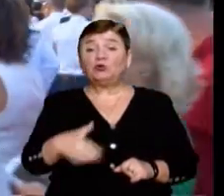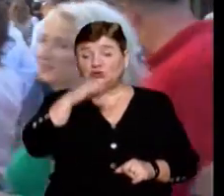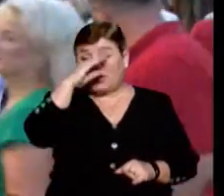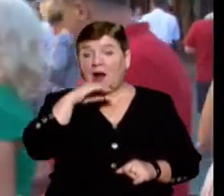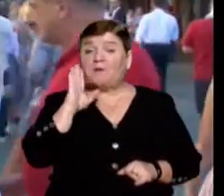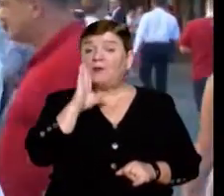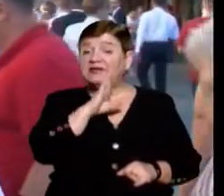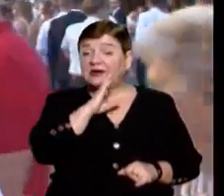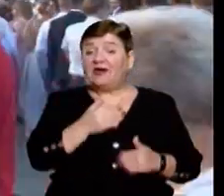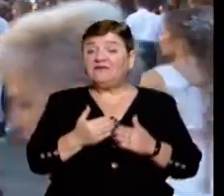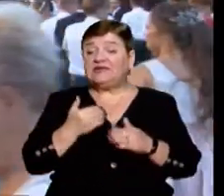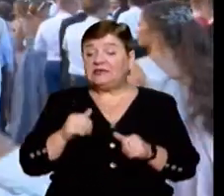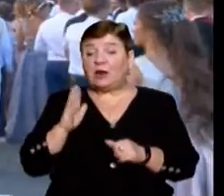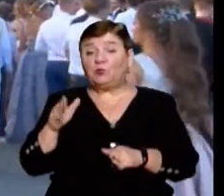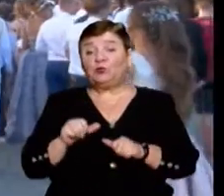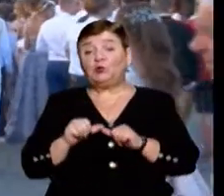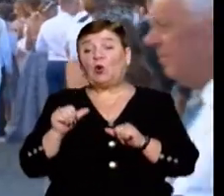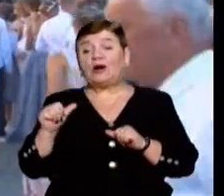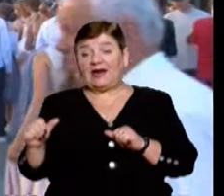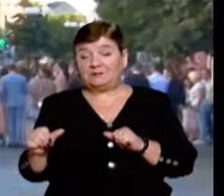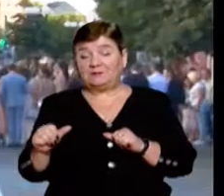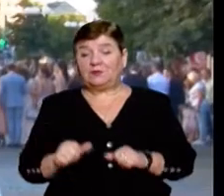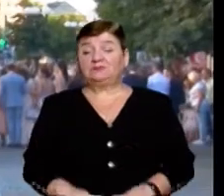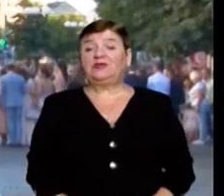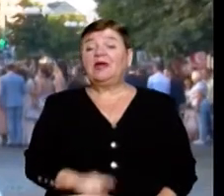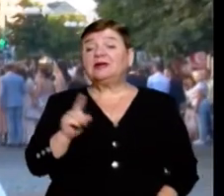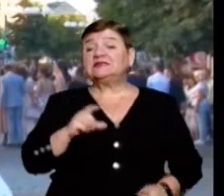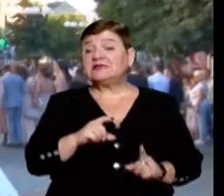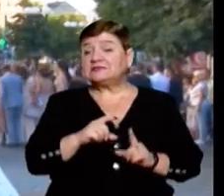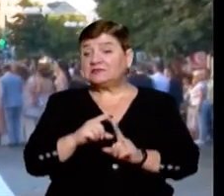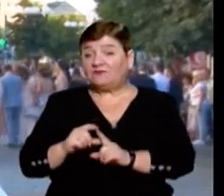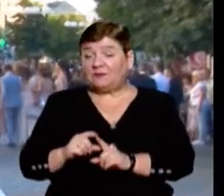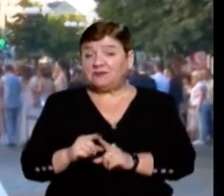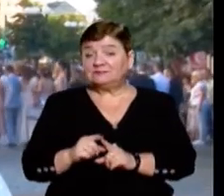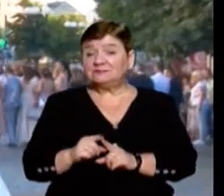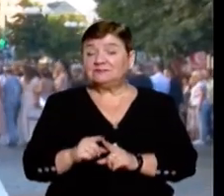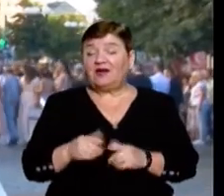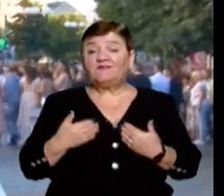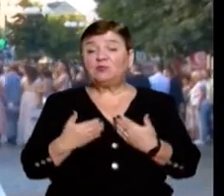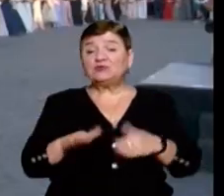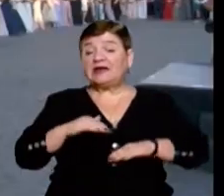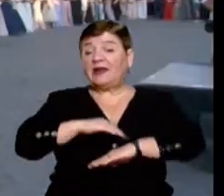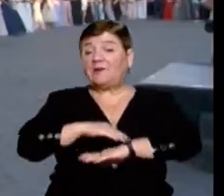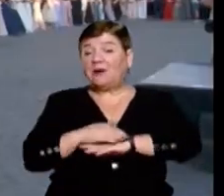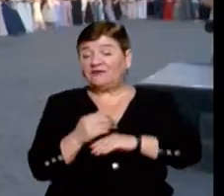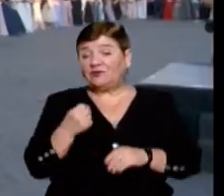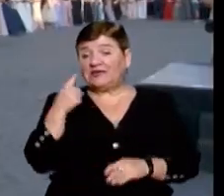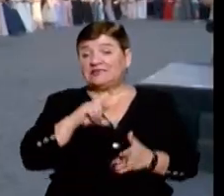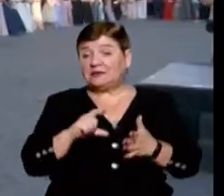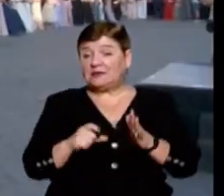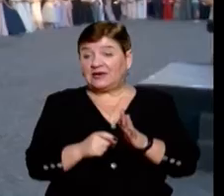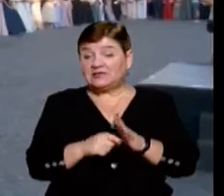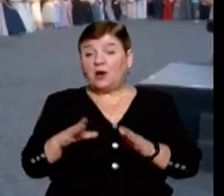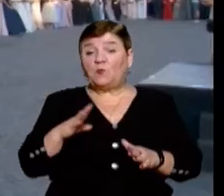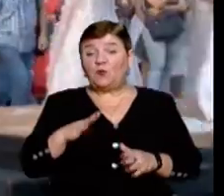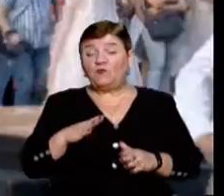дітей будуть окремо за турнікетами. За словами Катерини Кричниць-Андіалушій, випускний бал цьогоріч в 11-класників був